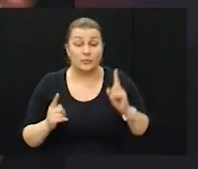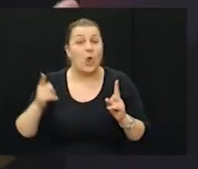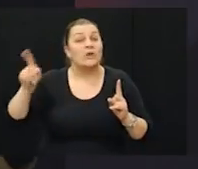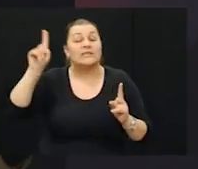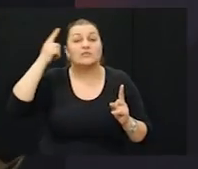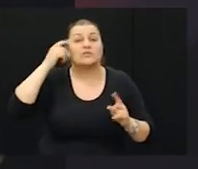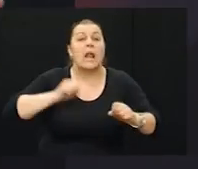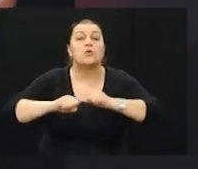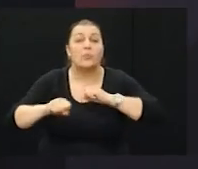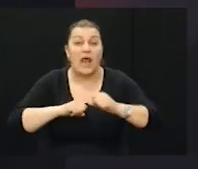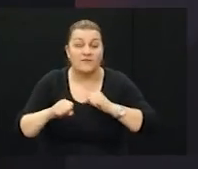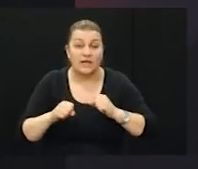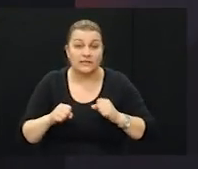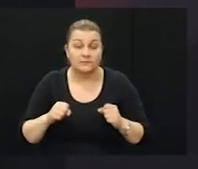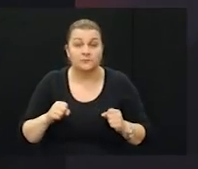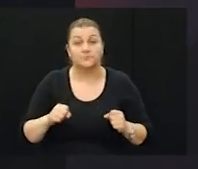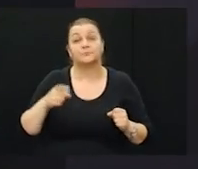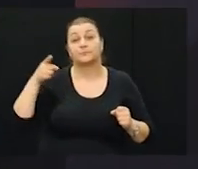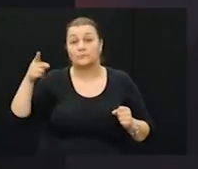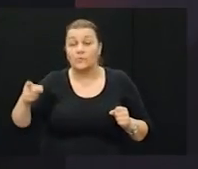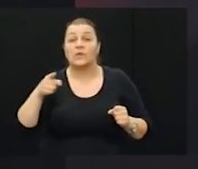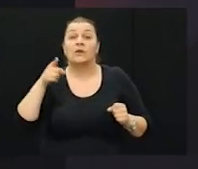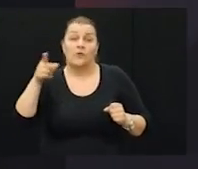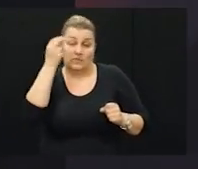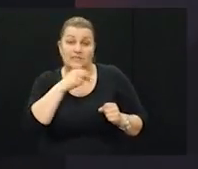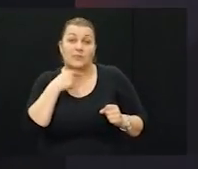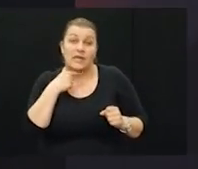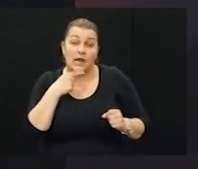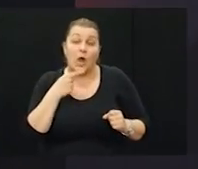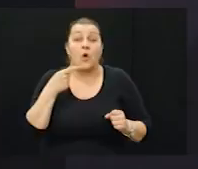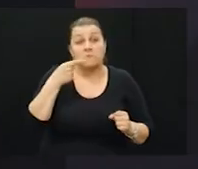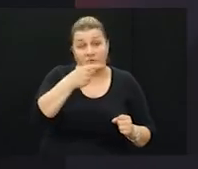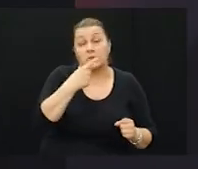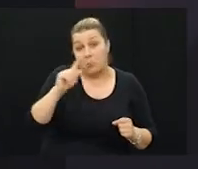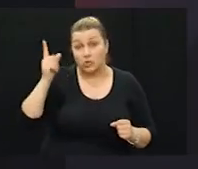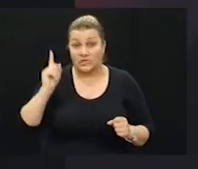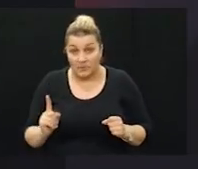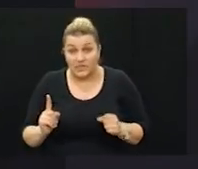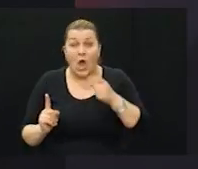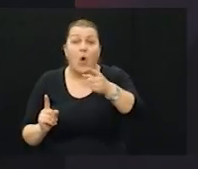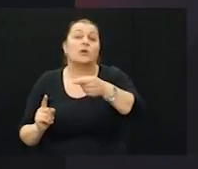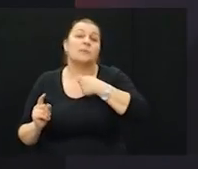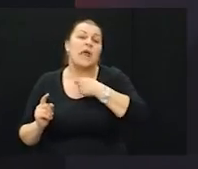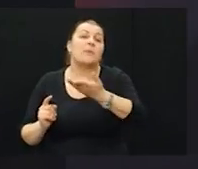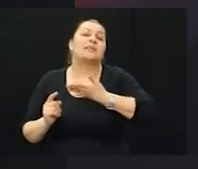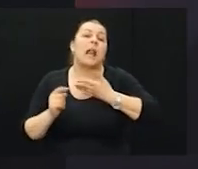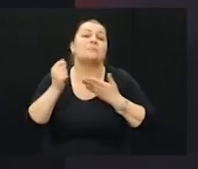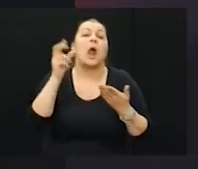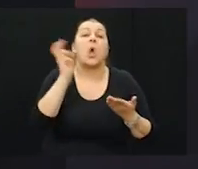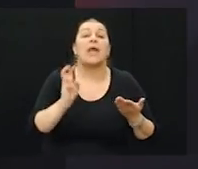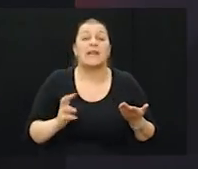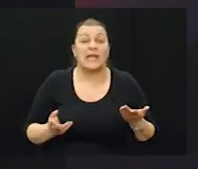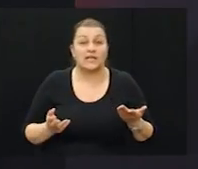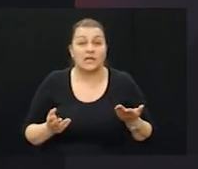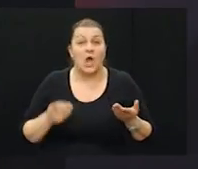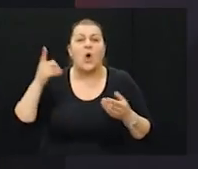Oni nisu znali upravljati ničim. Ali onda je rekao da mi tamo bi bili, ali da bi onda oni nama dozvolili, da bi nam dali malo energije.